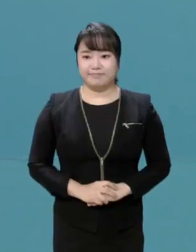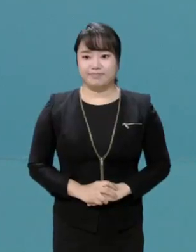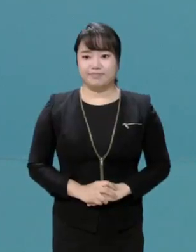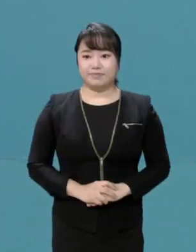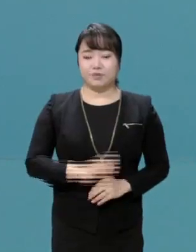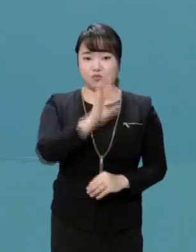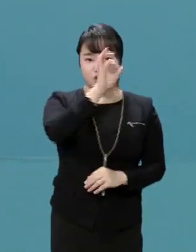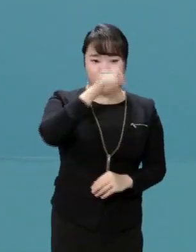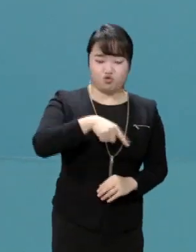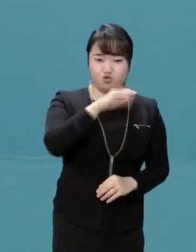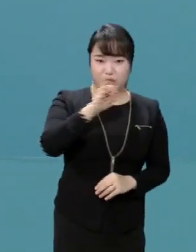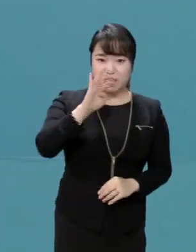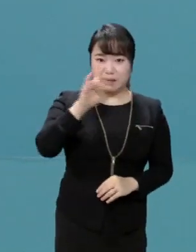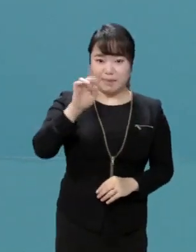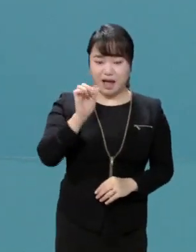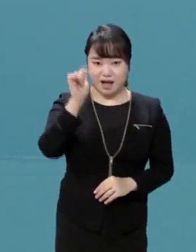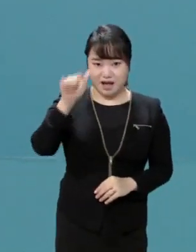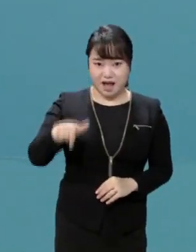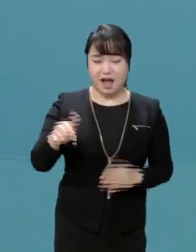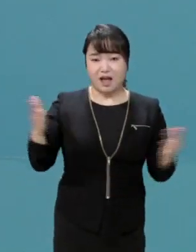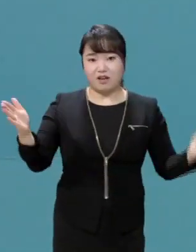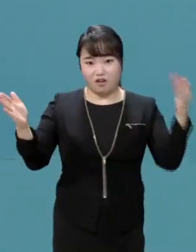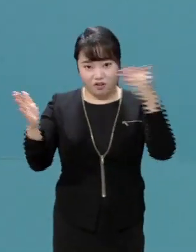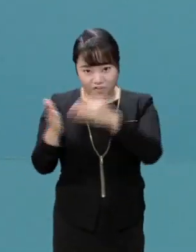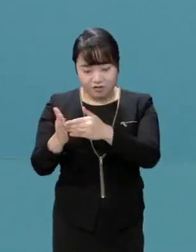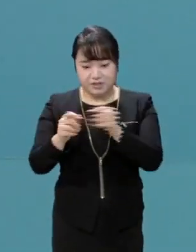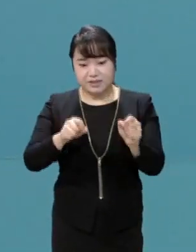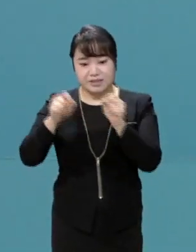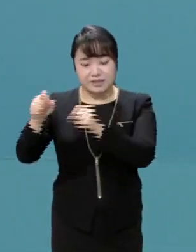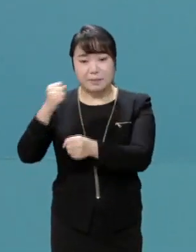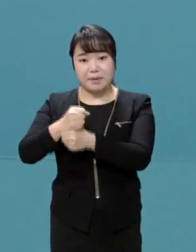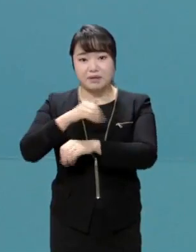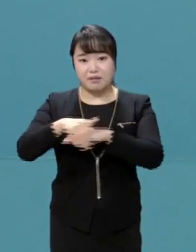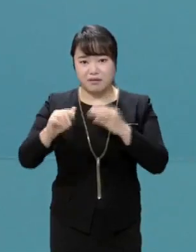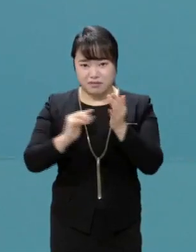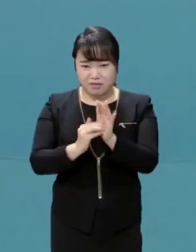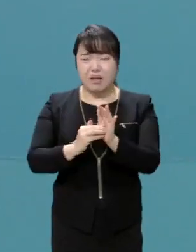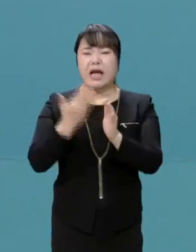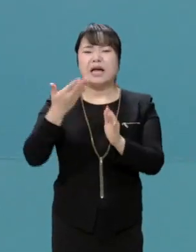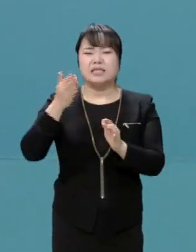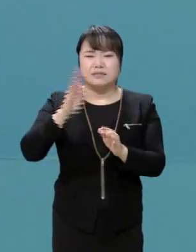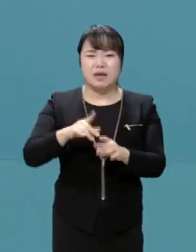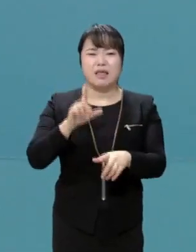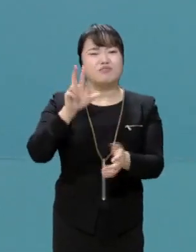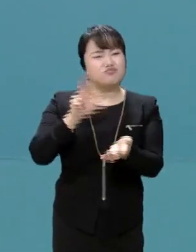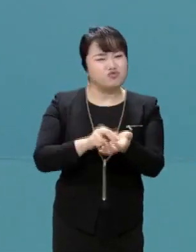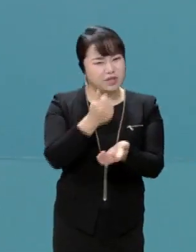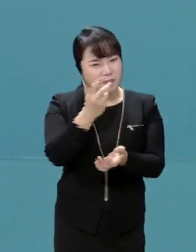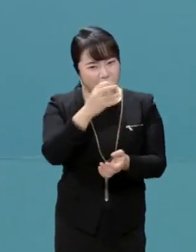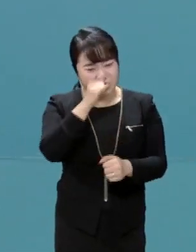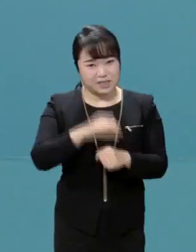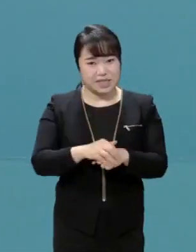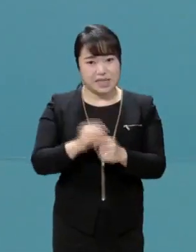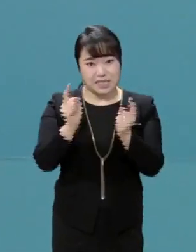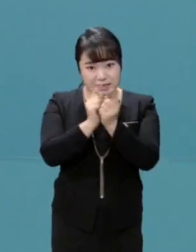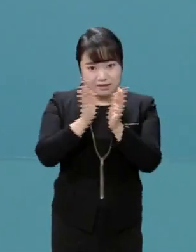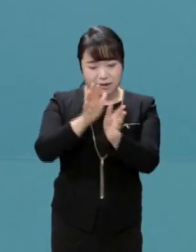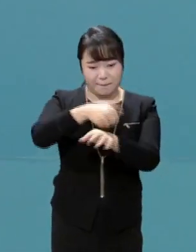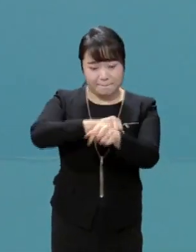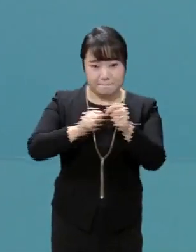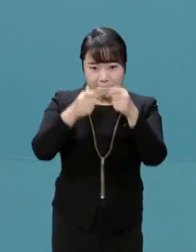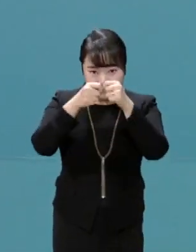우위방학 경전철 연장 추진 준비가 본격화됐지만 풀어야 할 과제는 더 많습니다. 실무계획을 잘 세워서